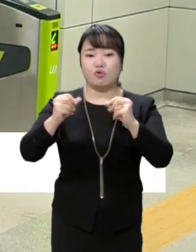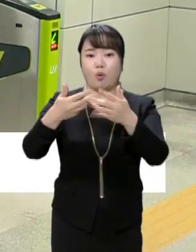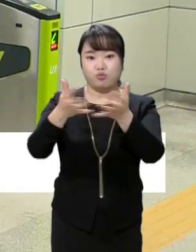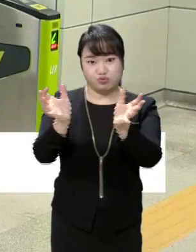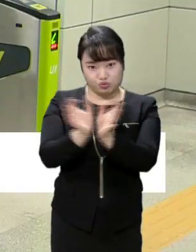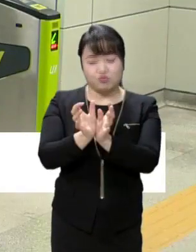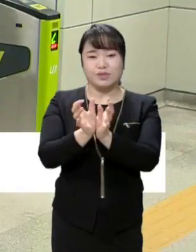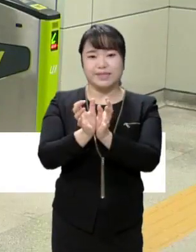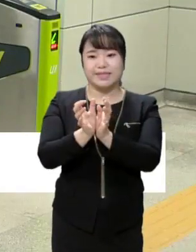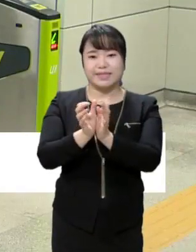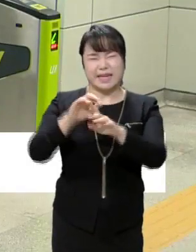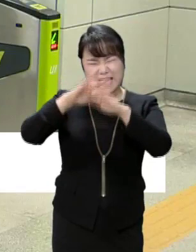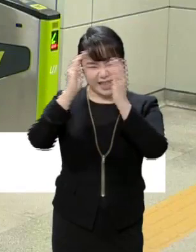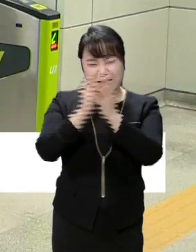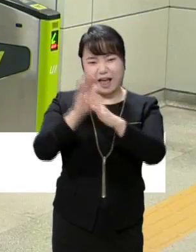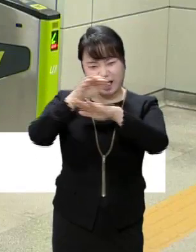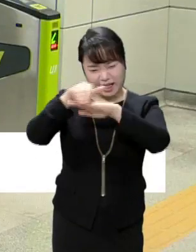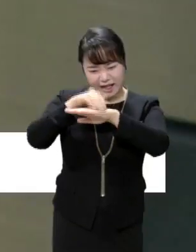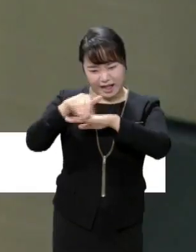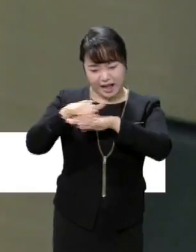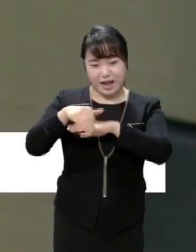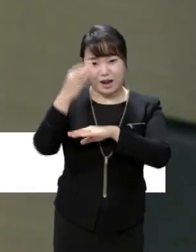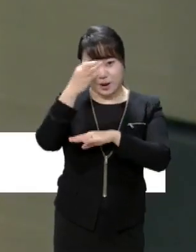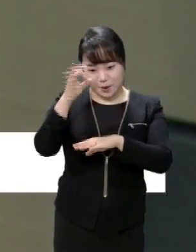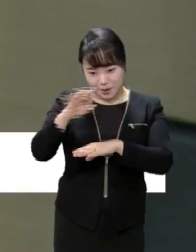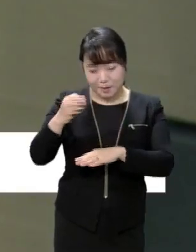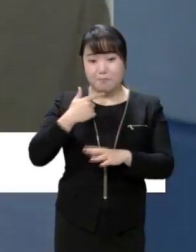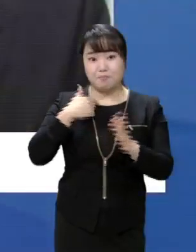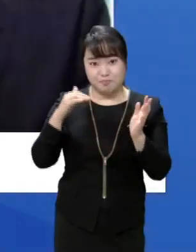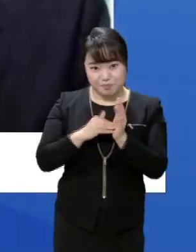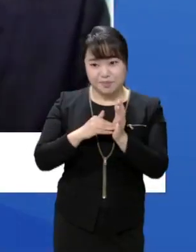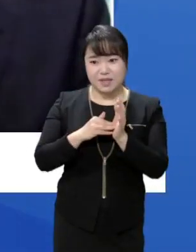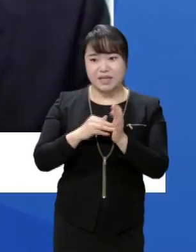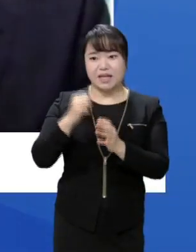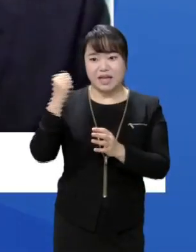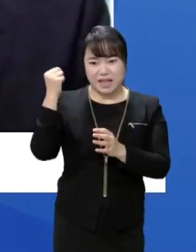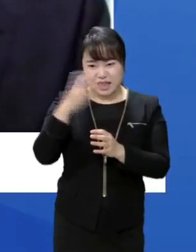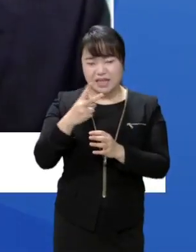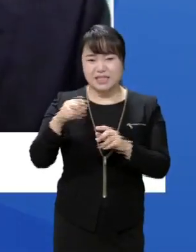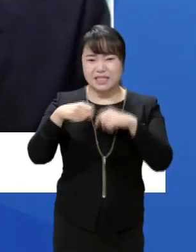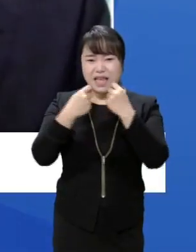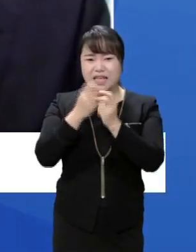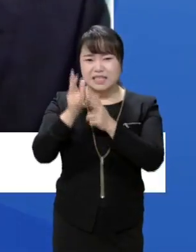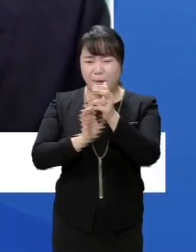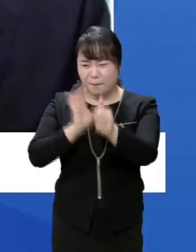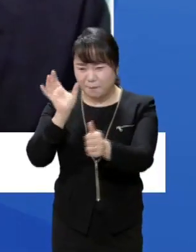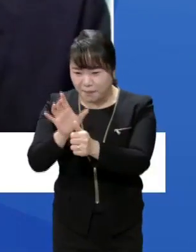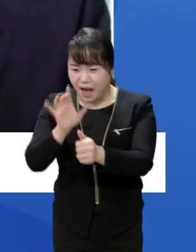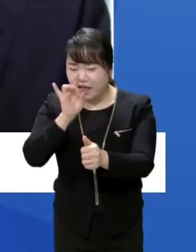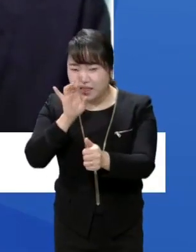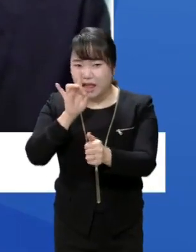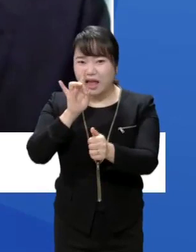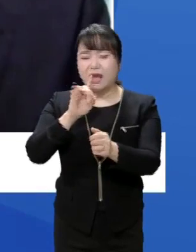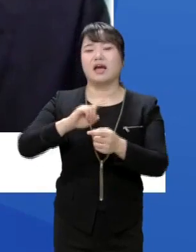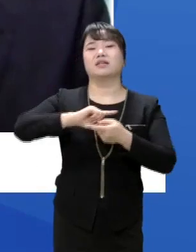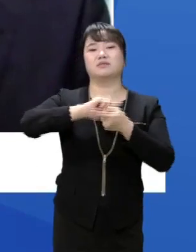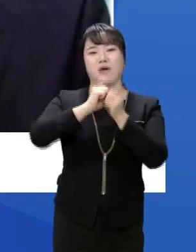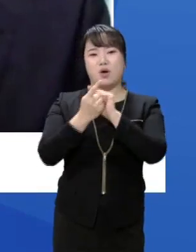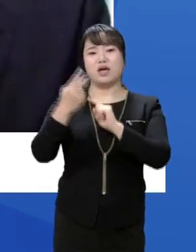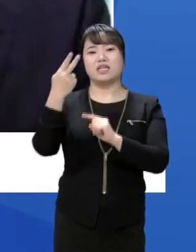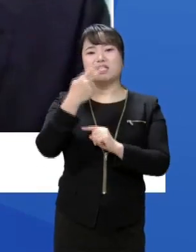검토까지 기재부 통과까지 다 했었는데 다시 민자사업자가 없어가지고 재정사업으로 바뀌는 작업을